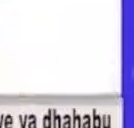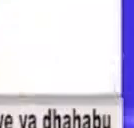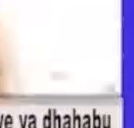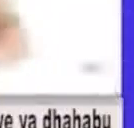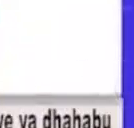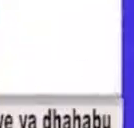kukick